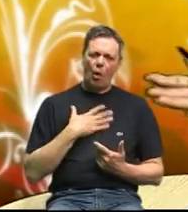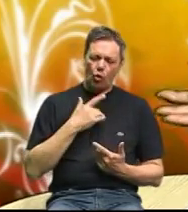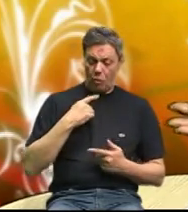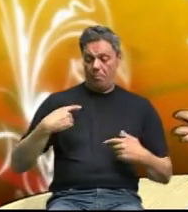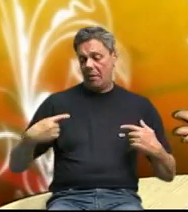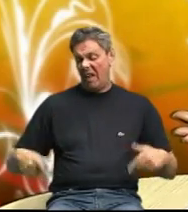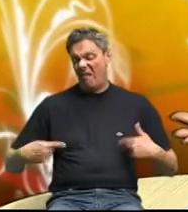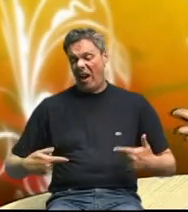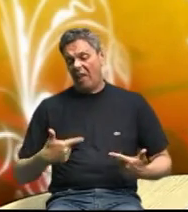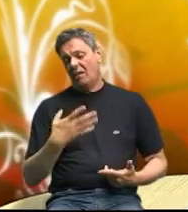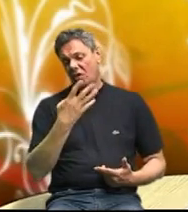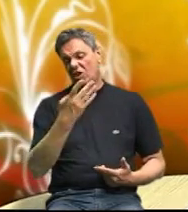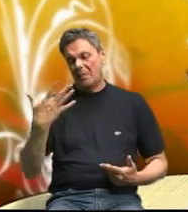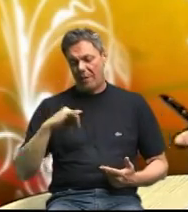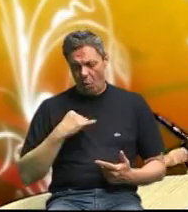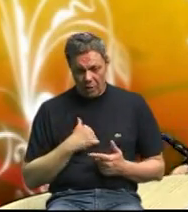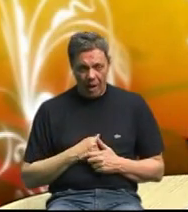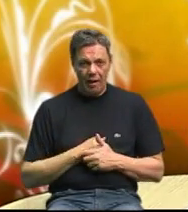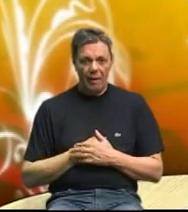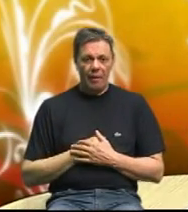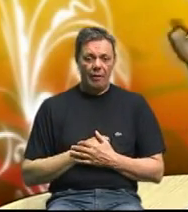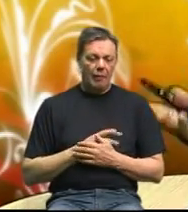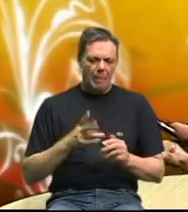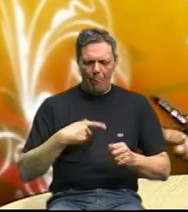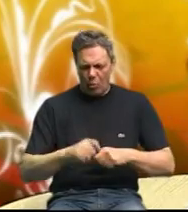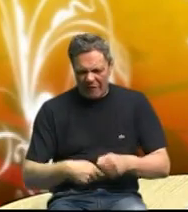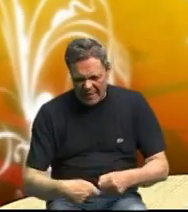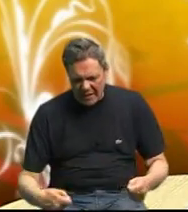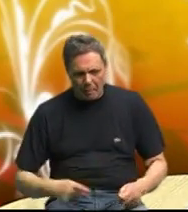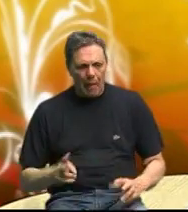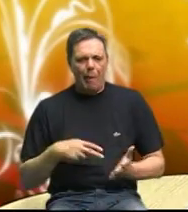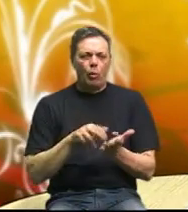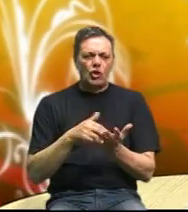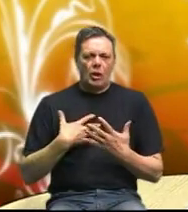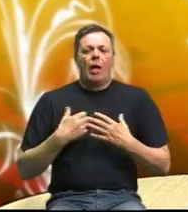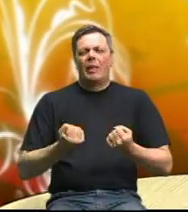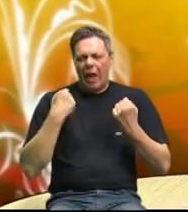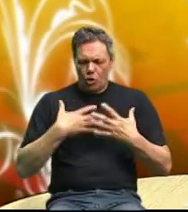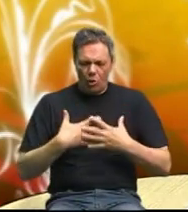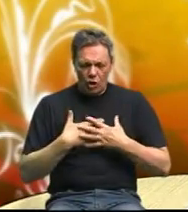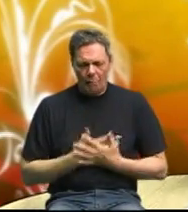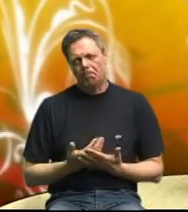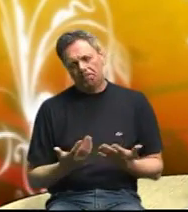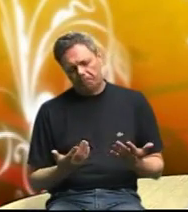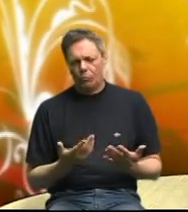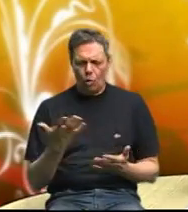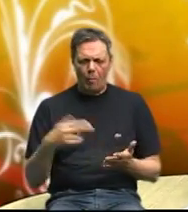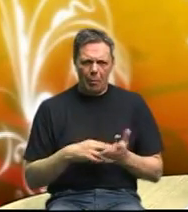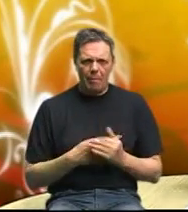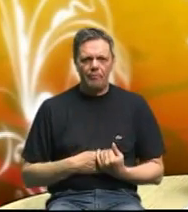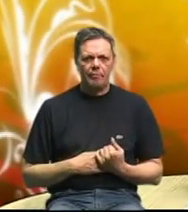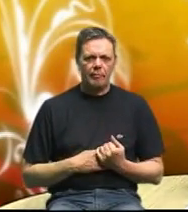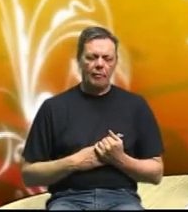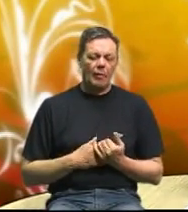invalid sa 45 godina ne mogu zavezati cipele ne mogu potrčati jedva dišem jer sve